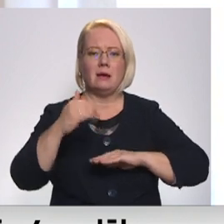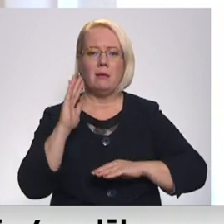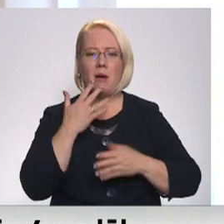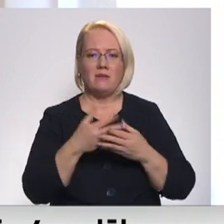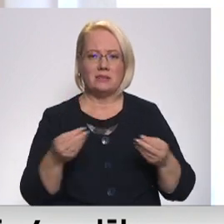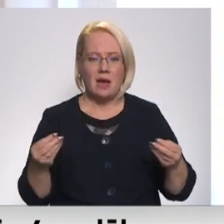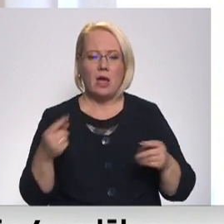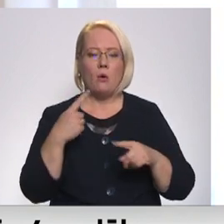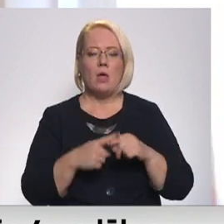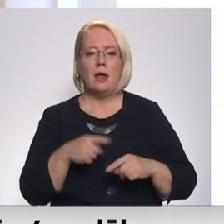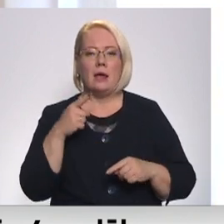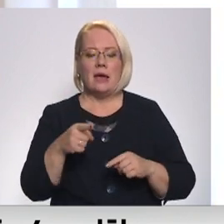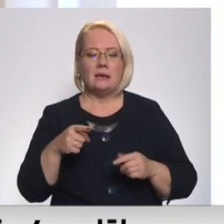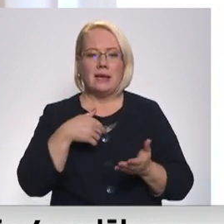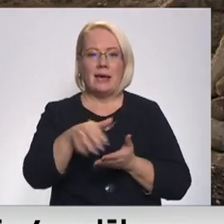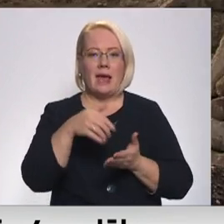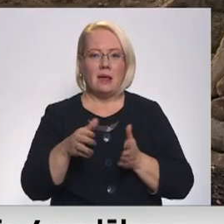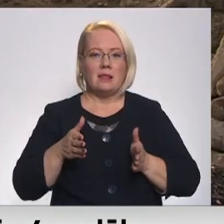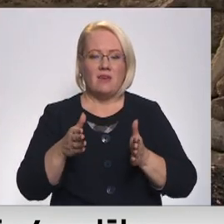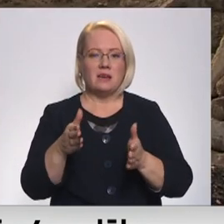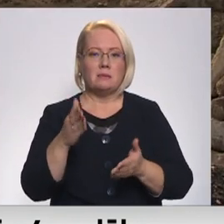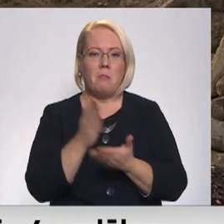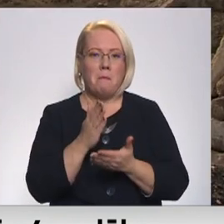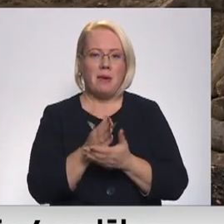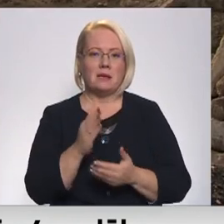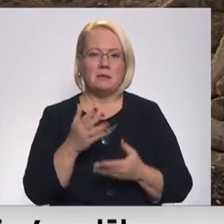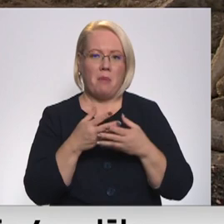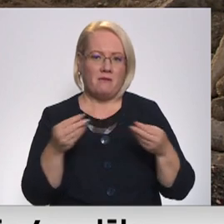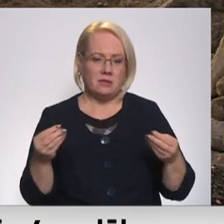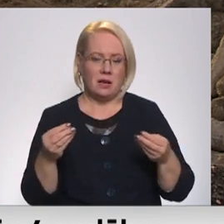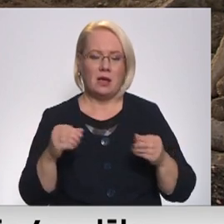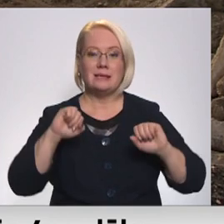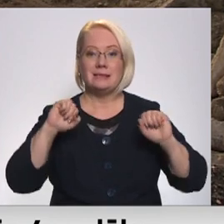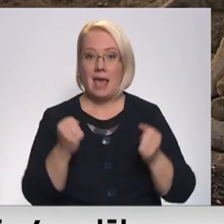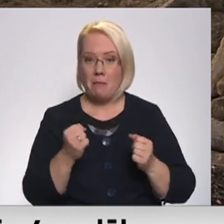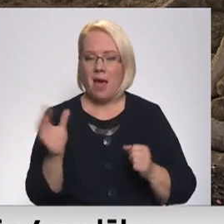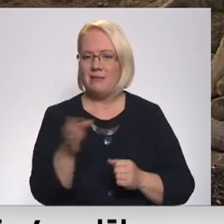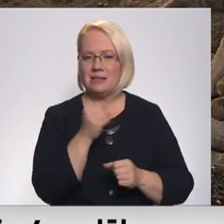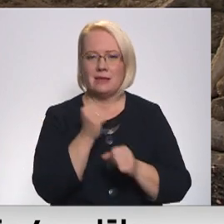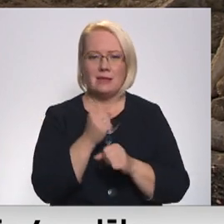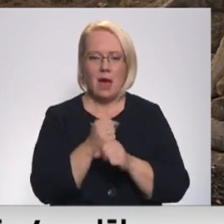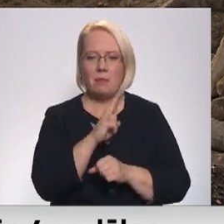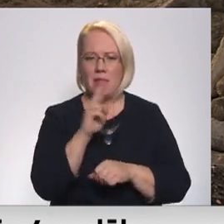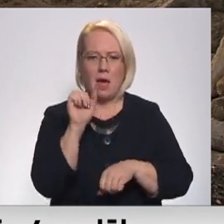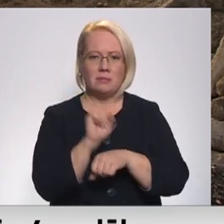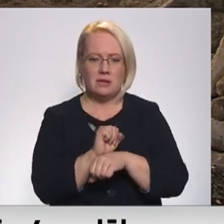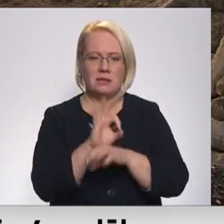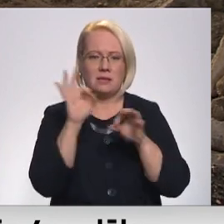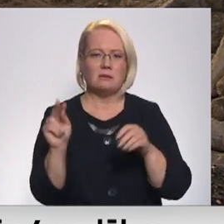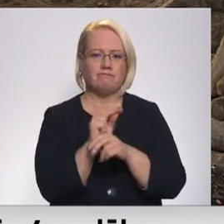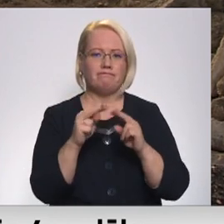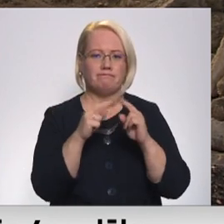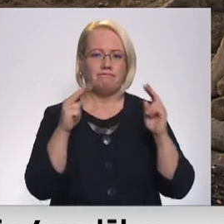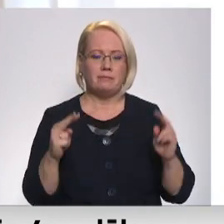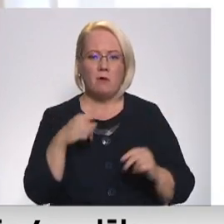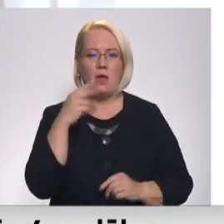labiekārtojums arī pabeigas tiks tikai pavasarī. Ziemā gan visi darbi neapstāsies. Taķersies klāt pašam pārvadam. Pašās nav vien beigās desmit